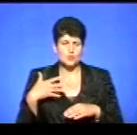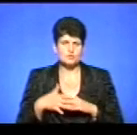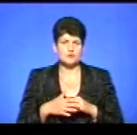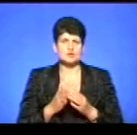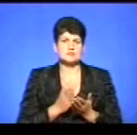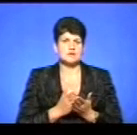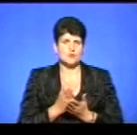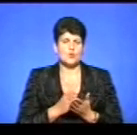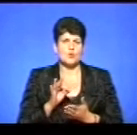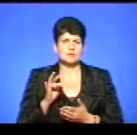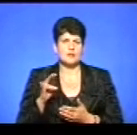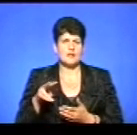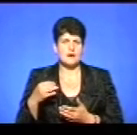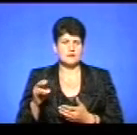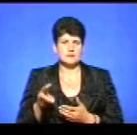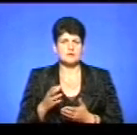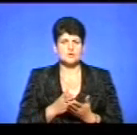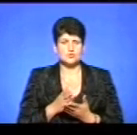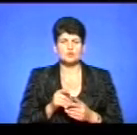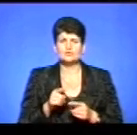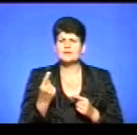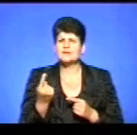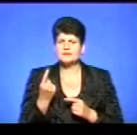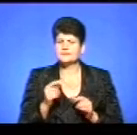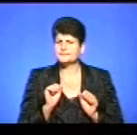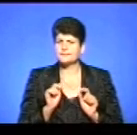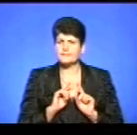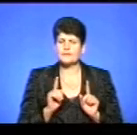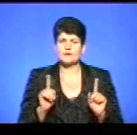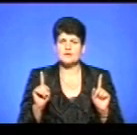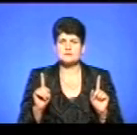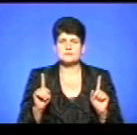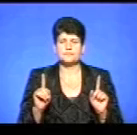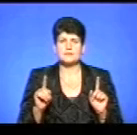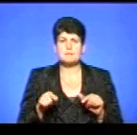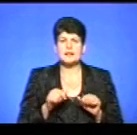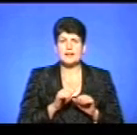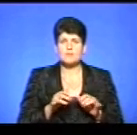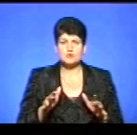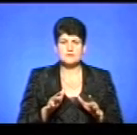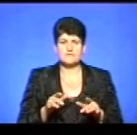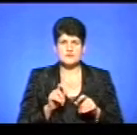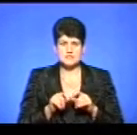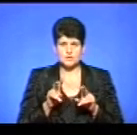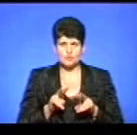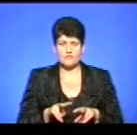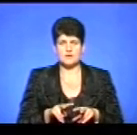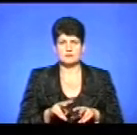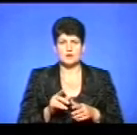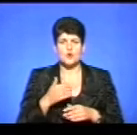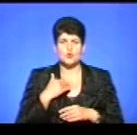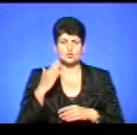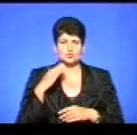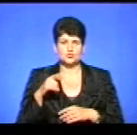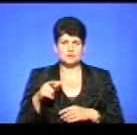-ресурс. Тут єдина нюанс, що по цих електронних петиціях, ми не можемо відслідкувати, голосують люди, реєструючись за